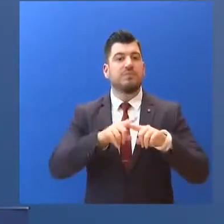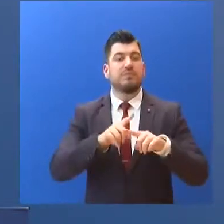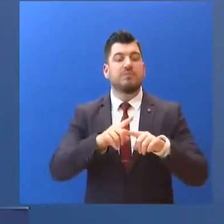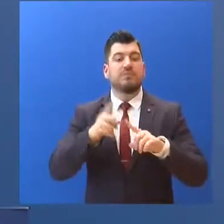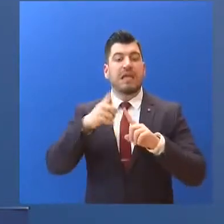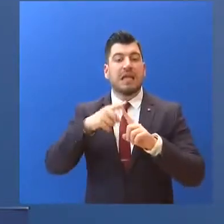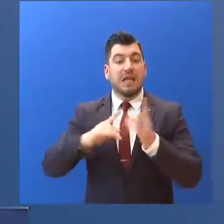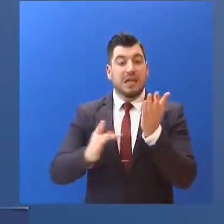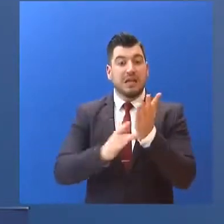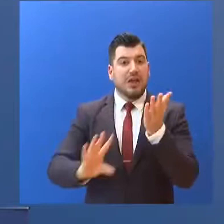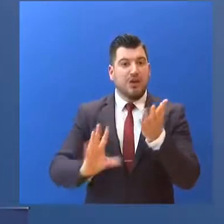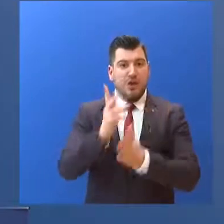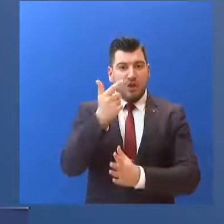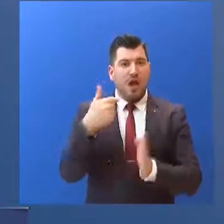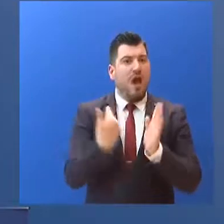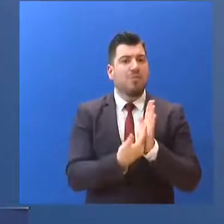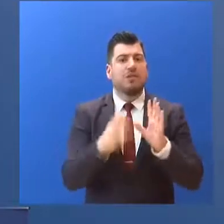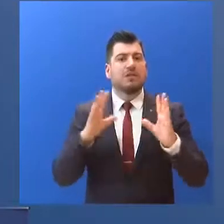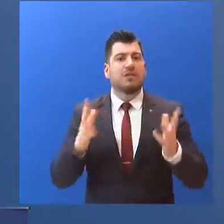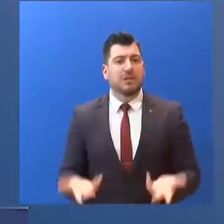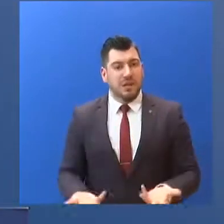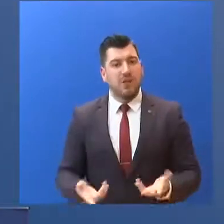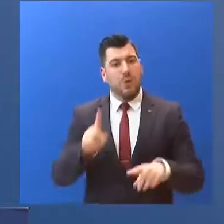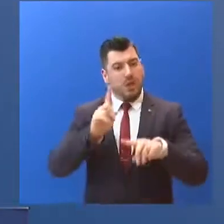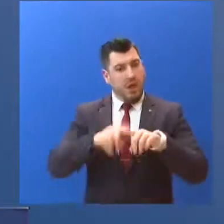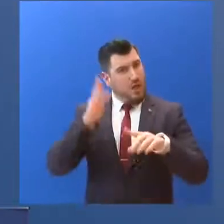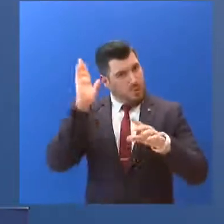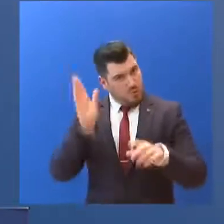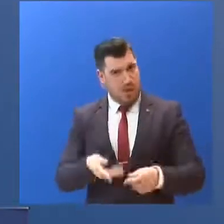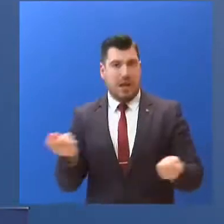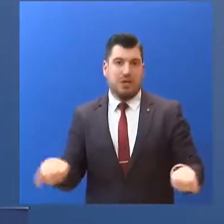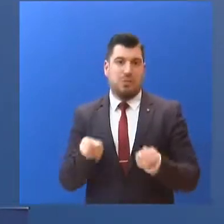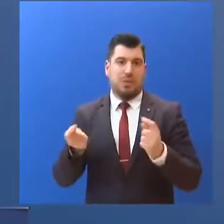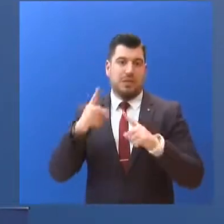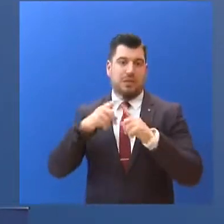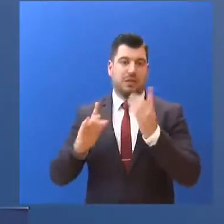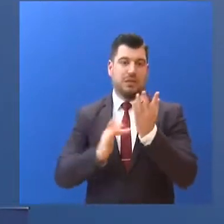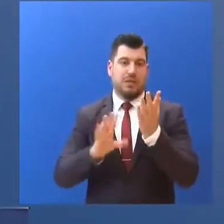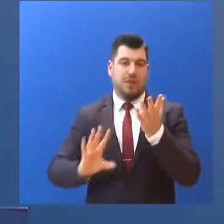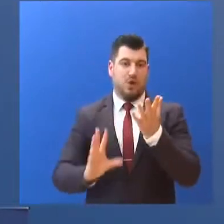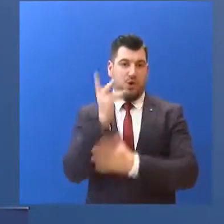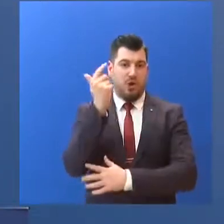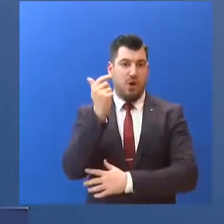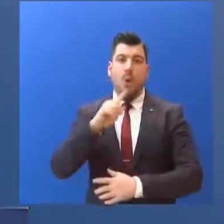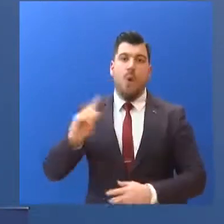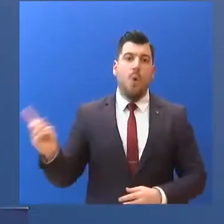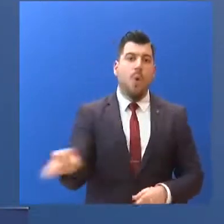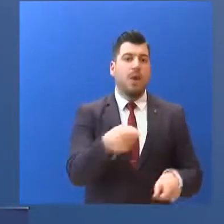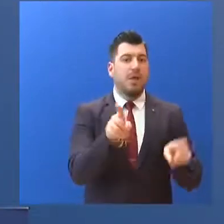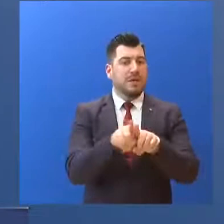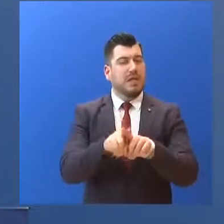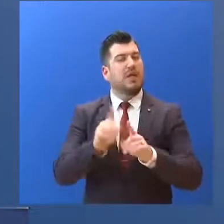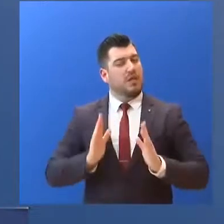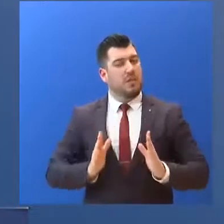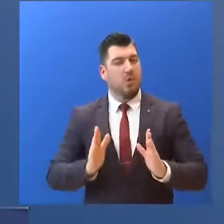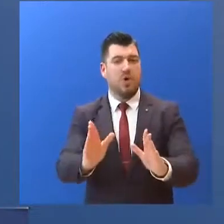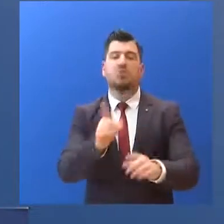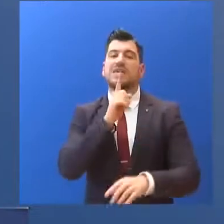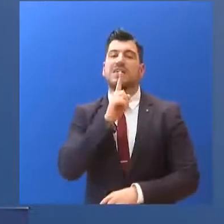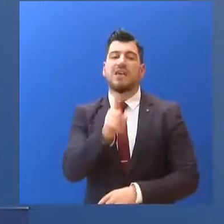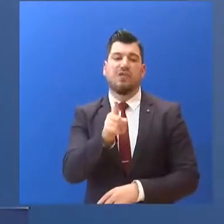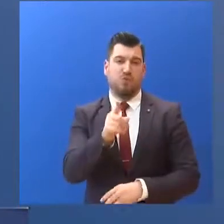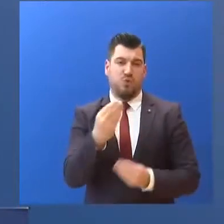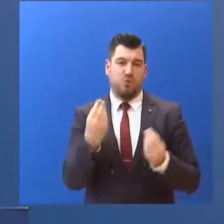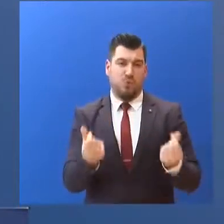διάστημα... απόδειξη ότι η Ελλάδα μπορεί. Όλοι μαζί θα συνεχίσουμε σε αυτόν τον δρόμο. Γιατί αν